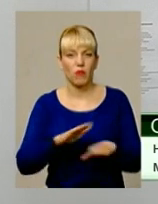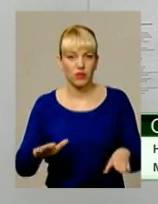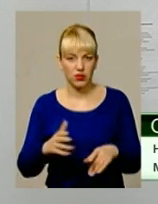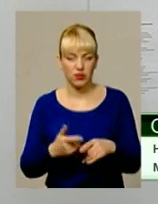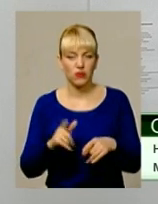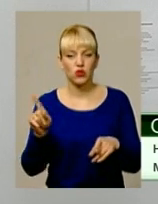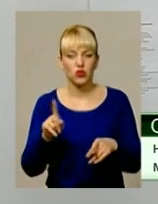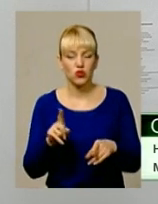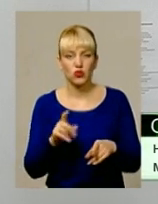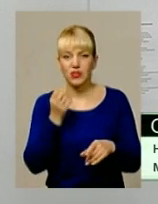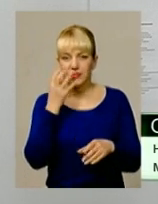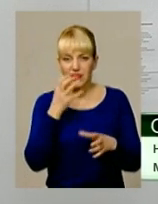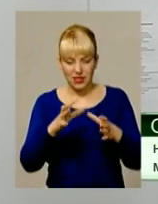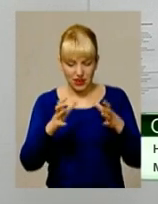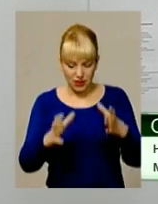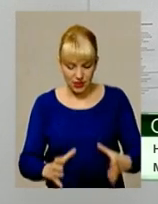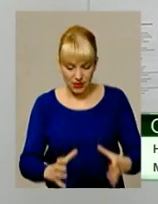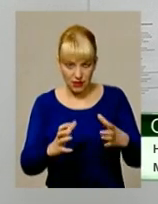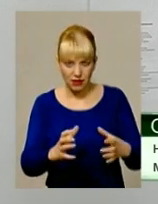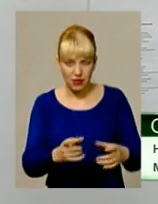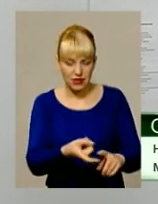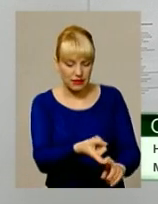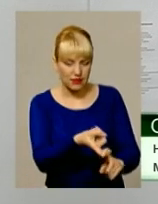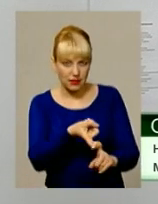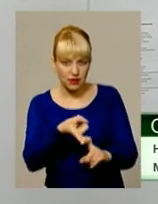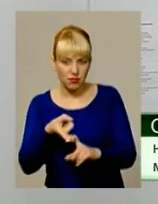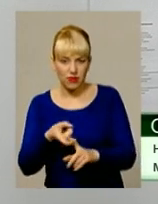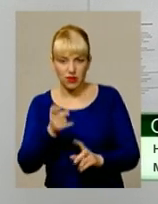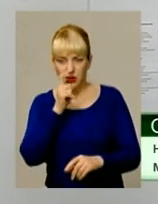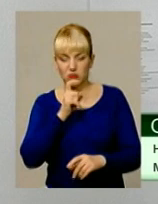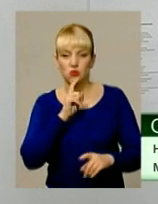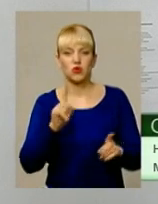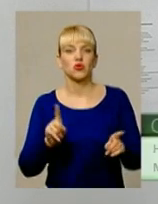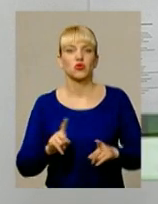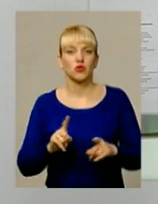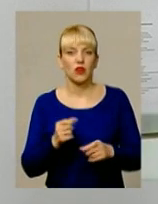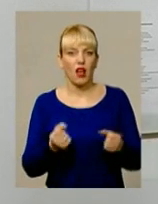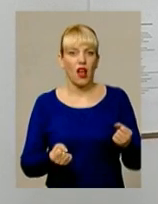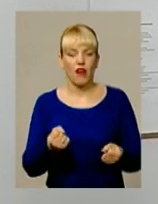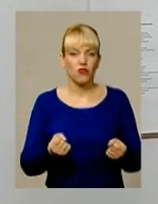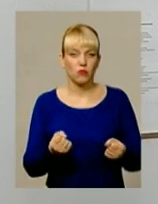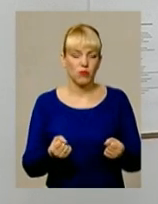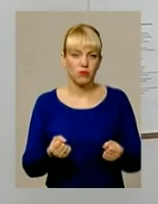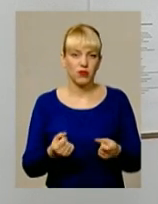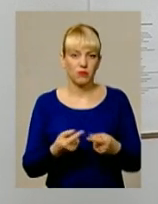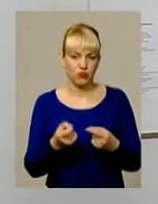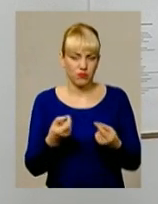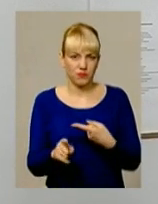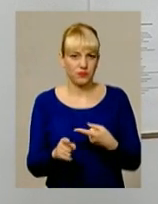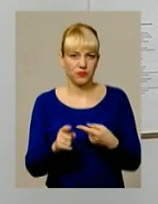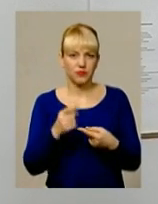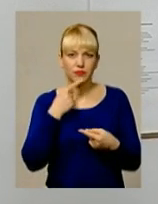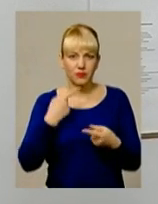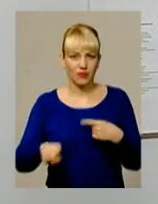квітів і не зрозумів, чого так. Автомобіль їде не так, як зазвичайно, так, як треба.